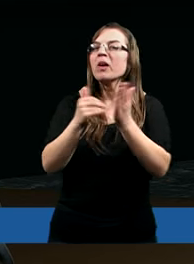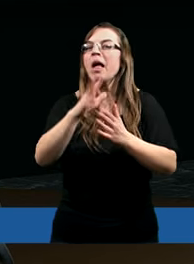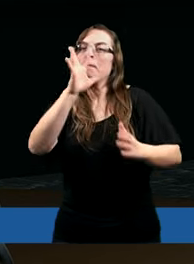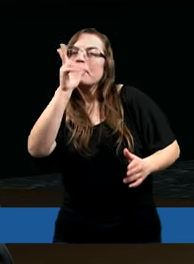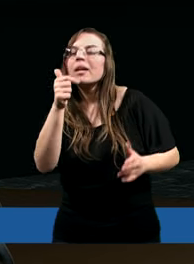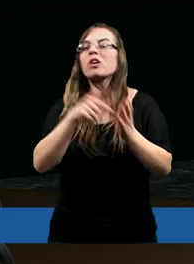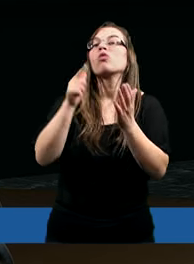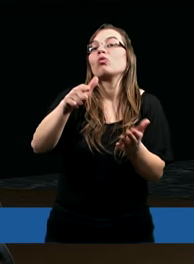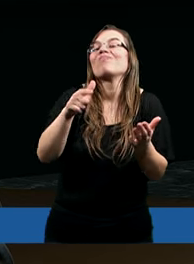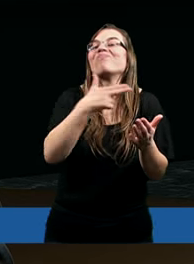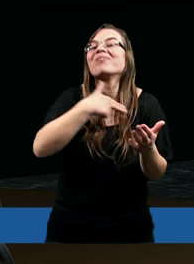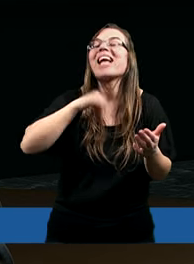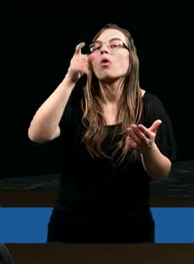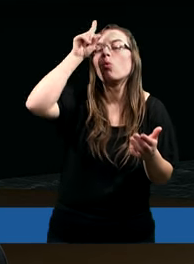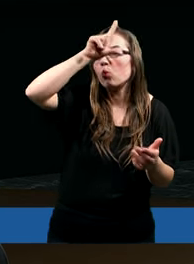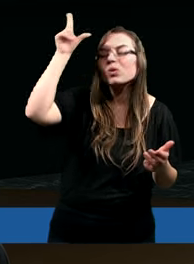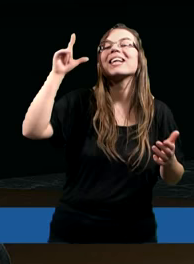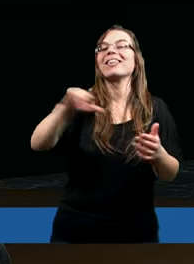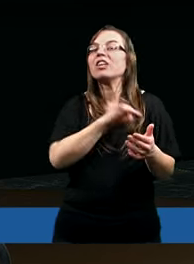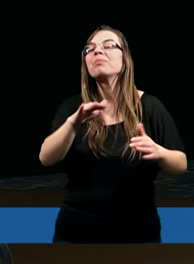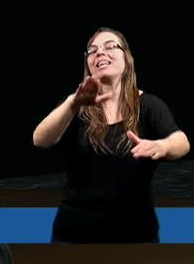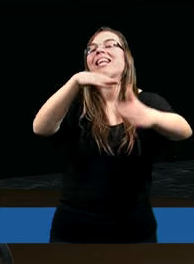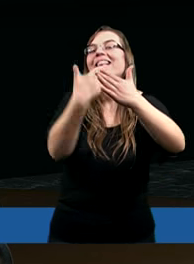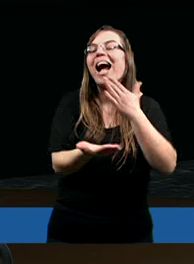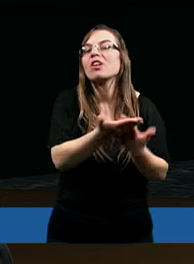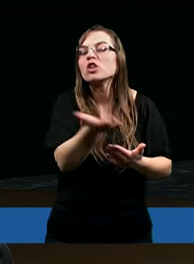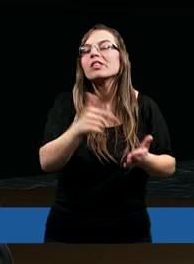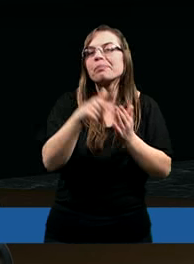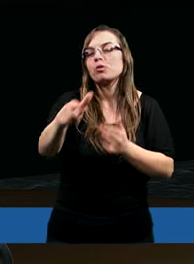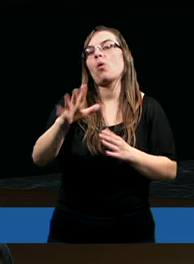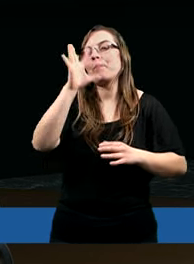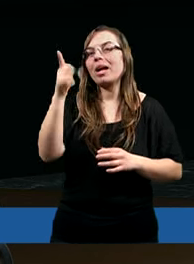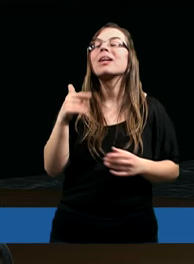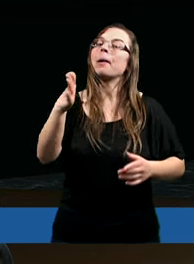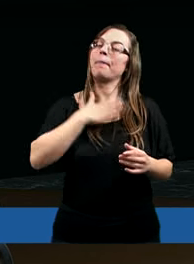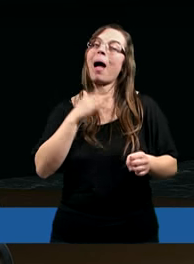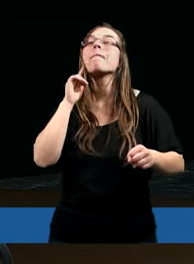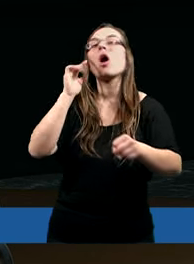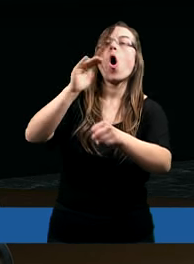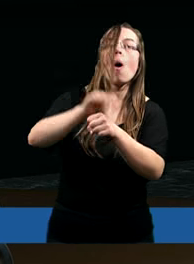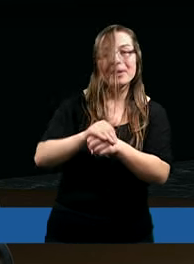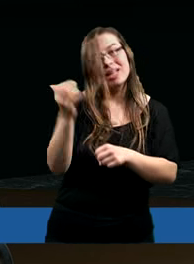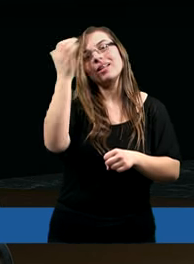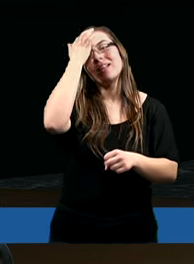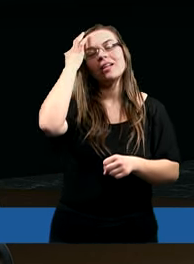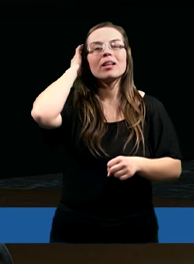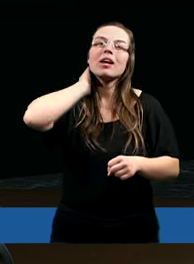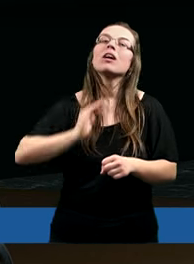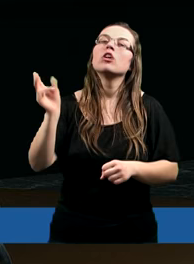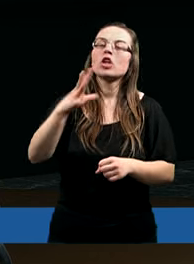pięknego i to już straciliśmy jako ludzie, prawda? Ale niemniej mamy obietnicę, że